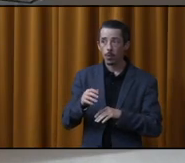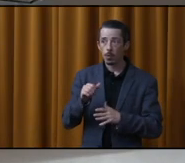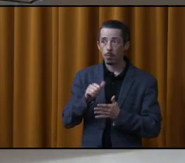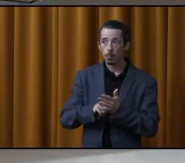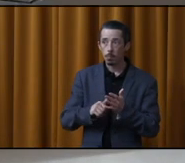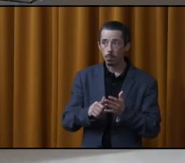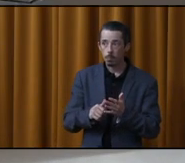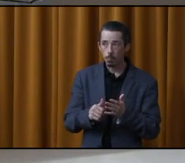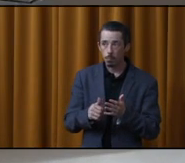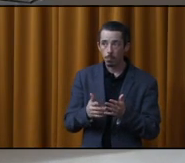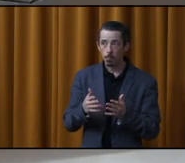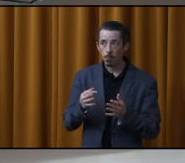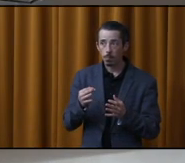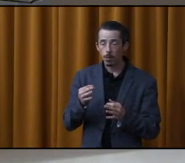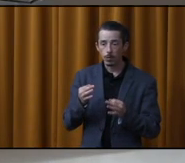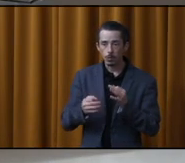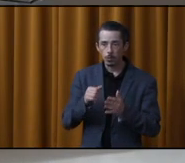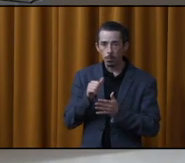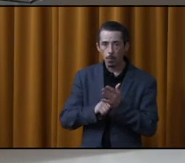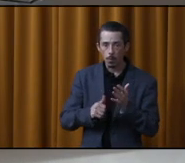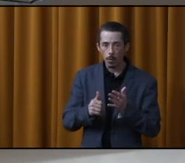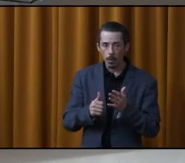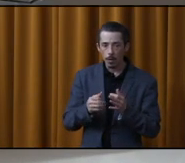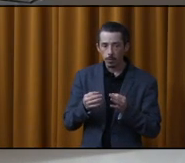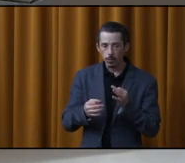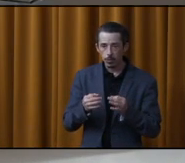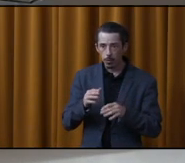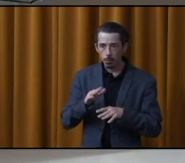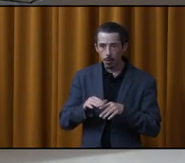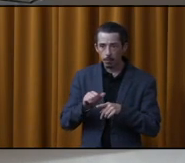formation. Les juges, trois fois,